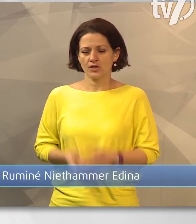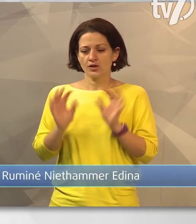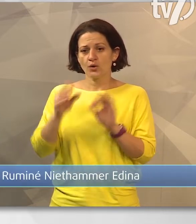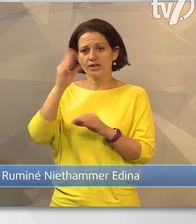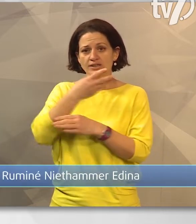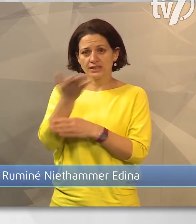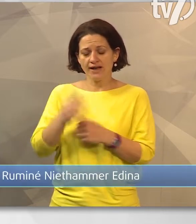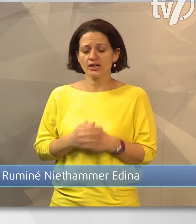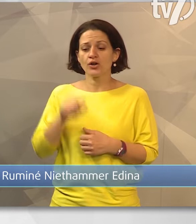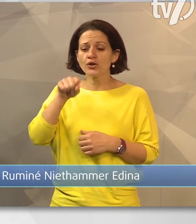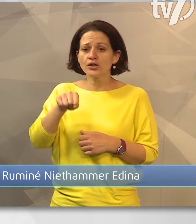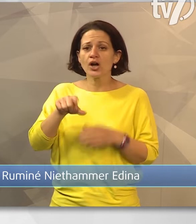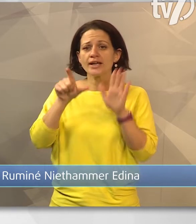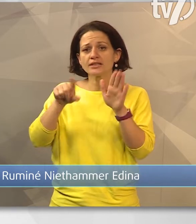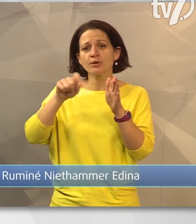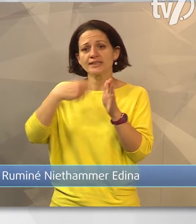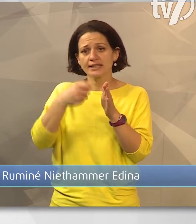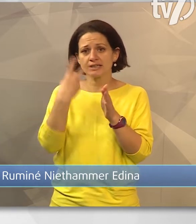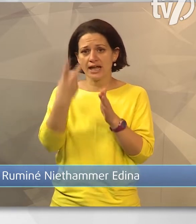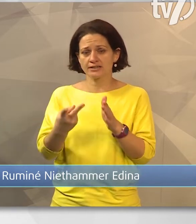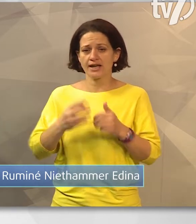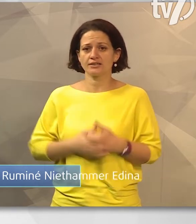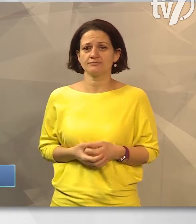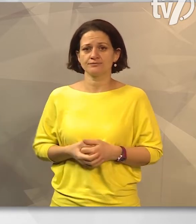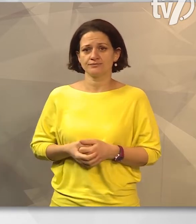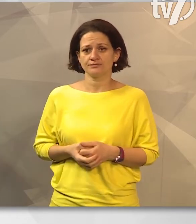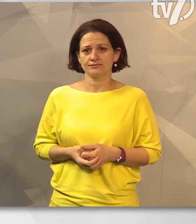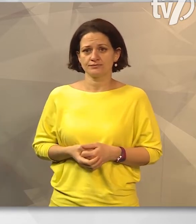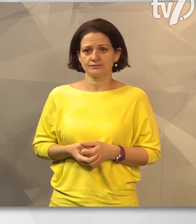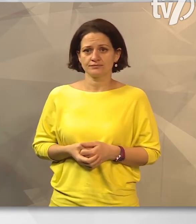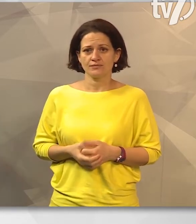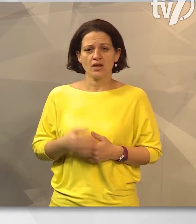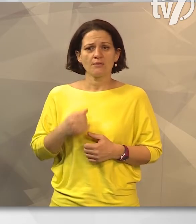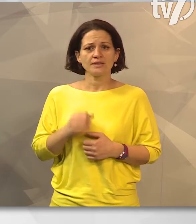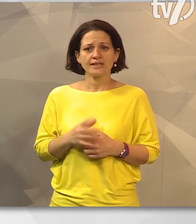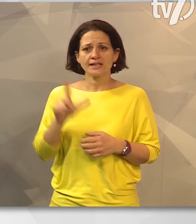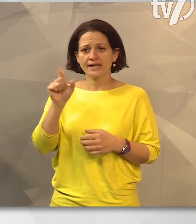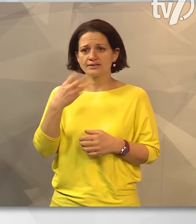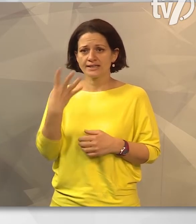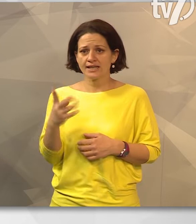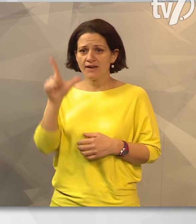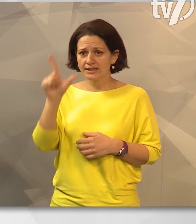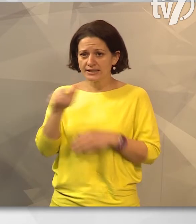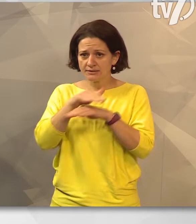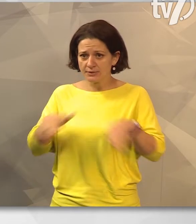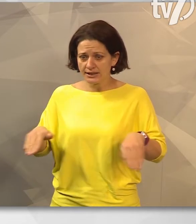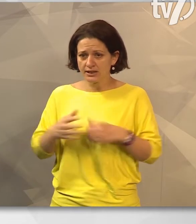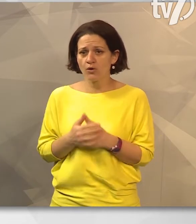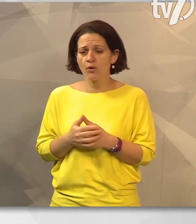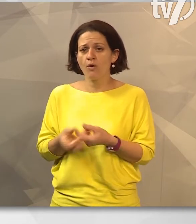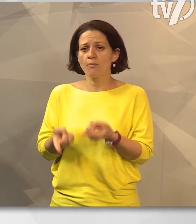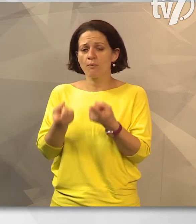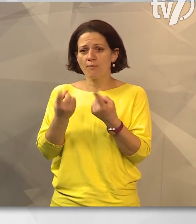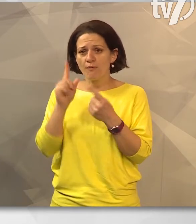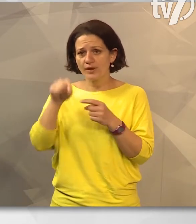Jó estét kívánok Önök a Hétpont.tv híradóját látják. Mintegy 242 millió forint